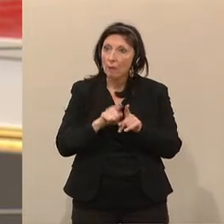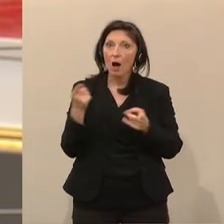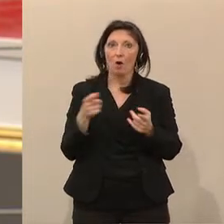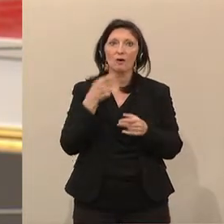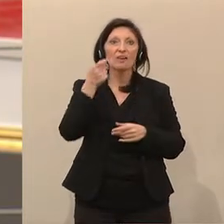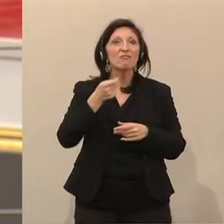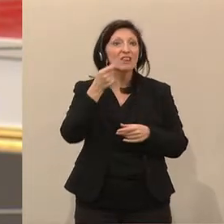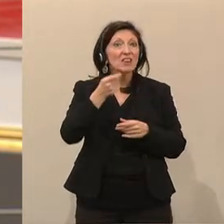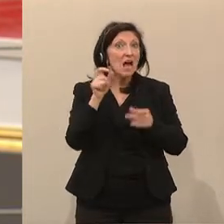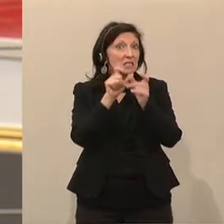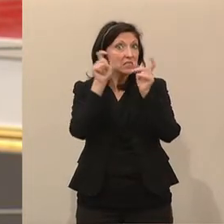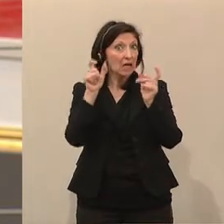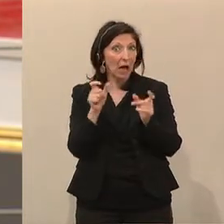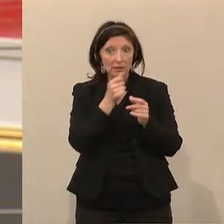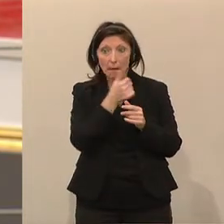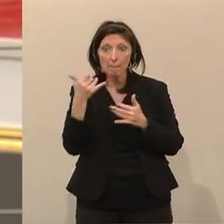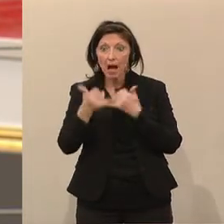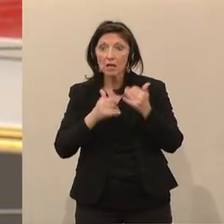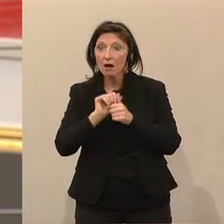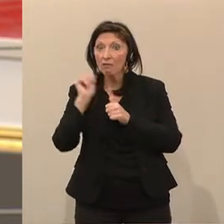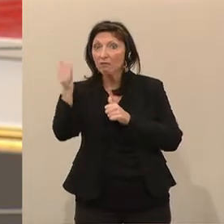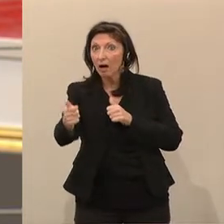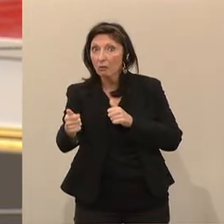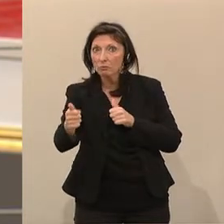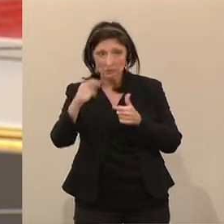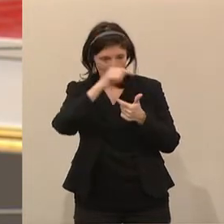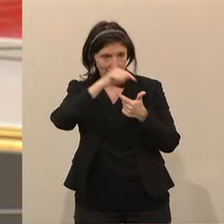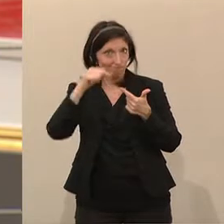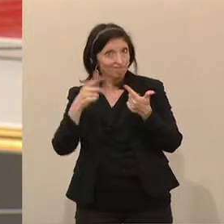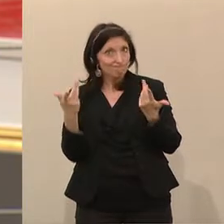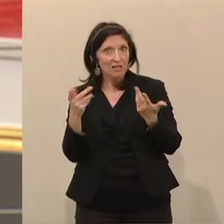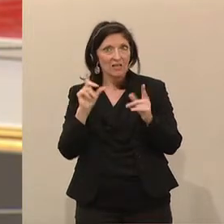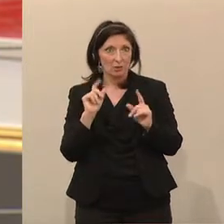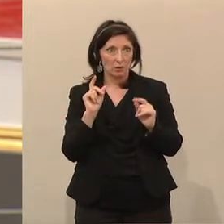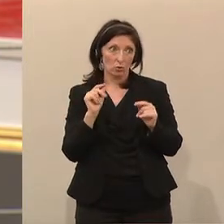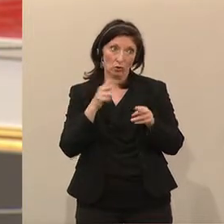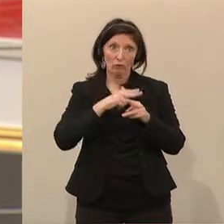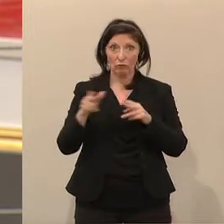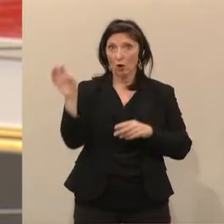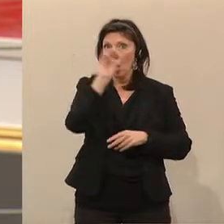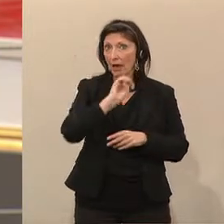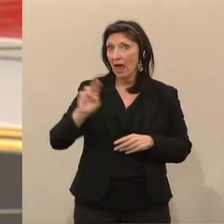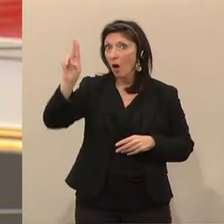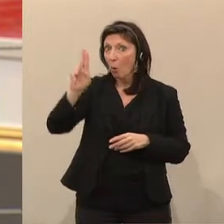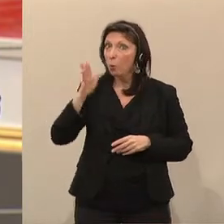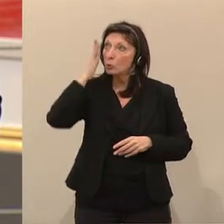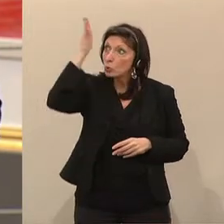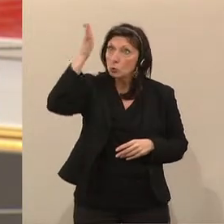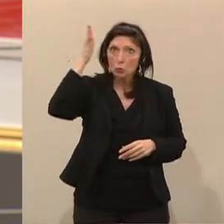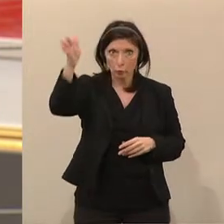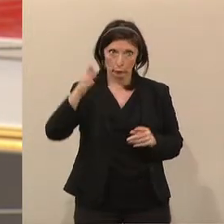Und das alles sind natürlich Diskussionen, die maßgeblich die Zukunft der Europäischen Union mitprägen werden. Für mich als